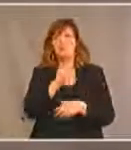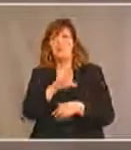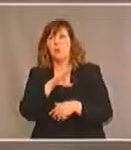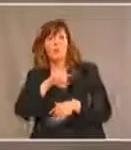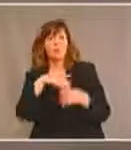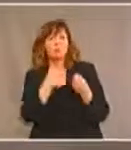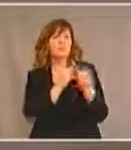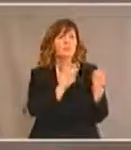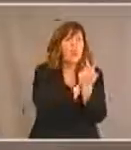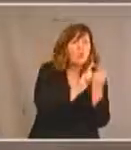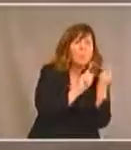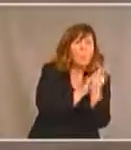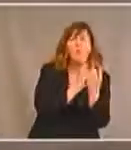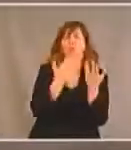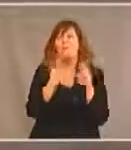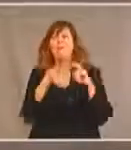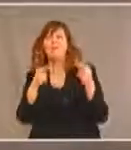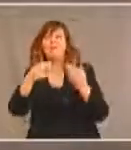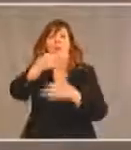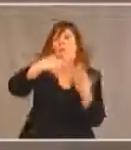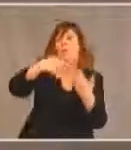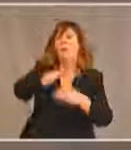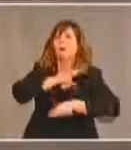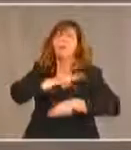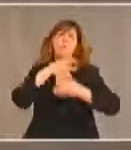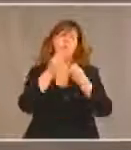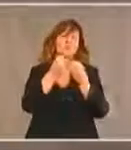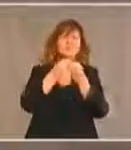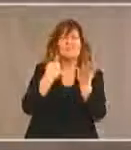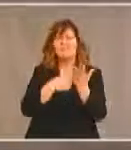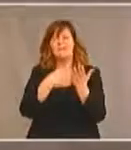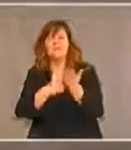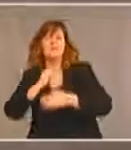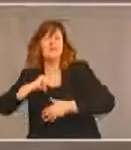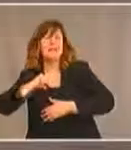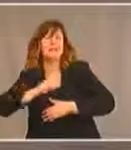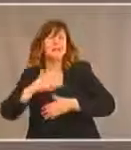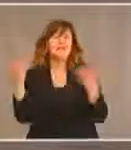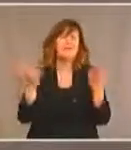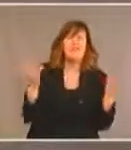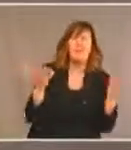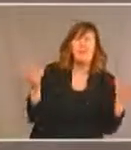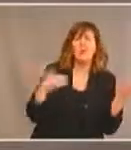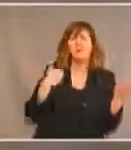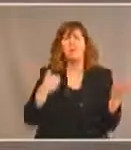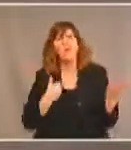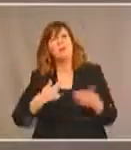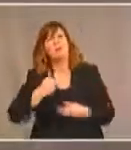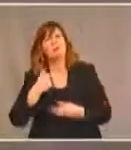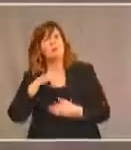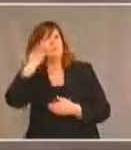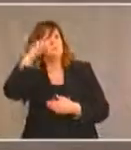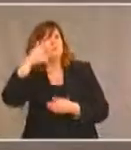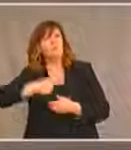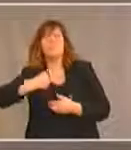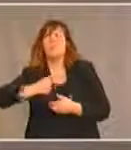rencontres, de réunions qui ont lieu pour essayer de diffider cette question et d'enrayer les